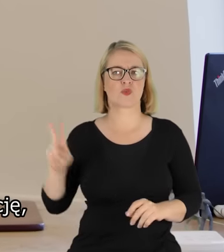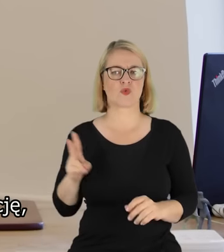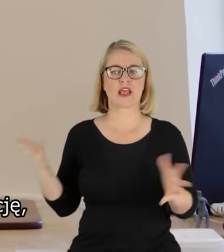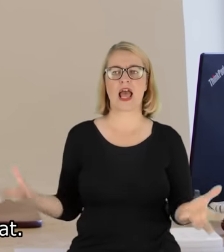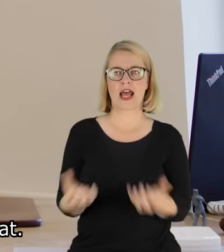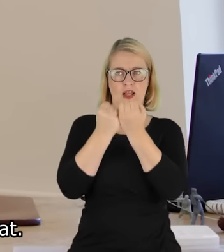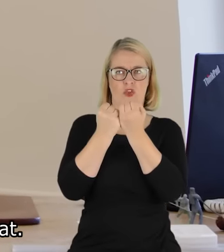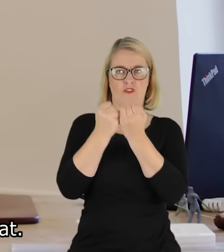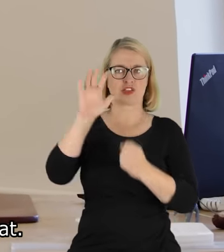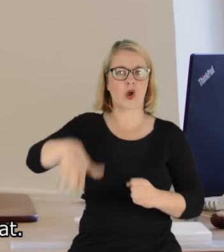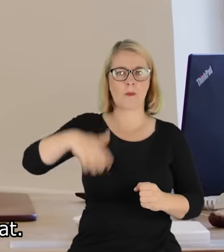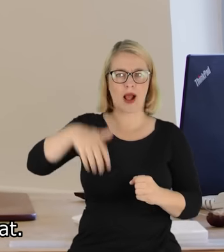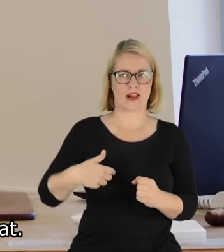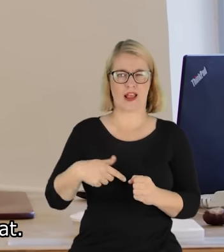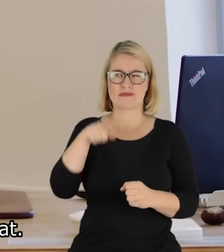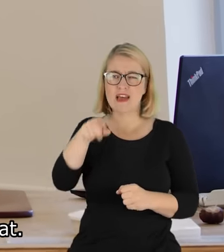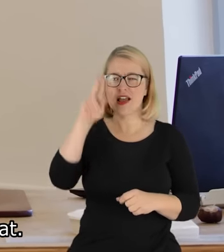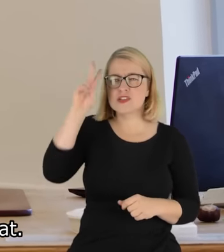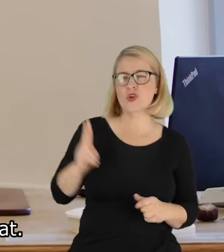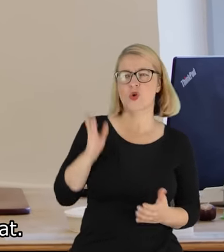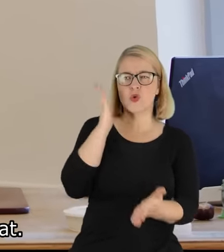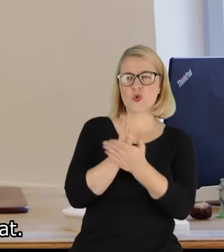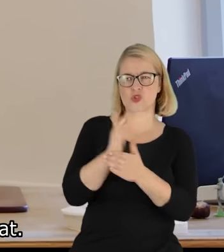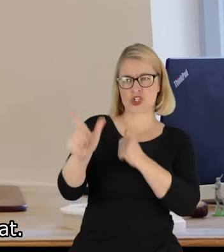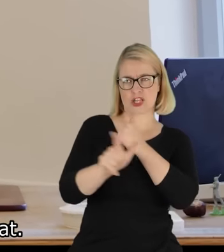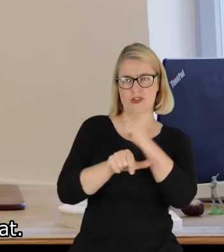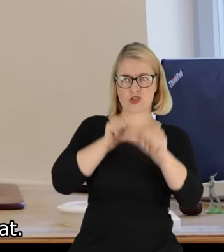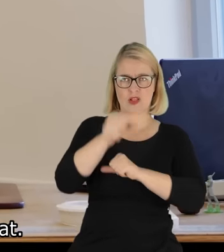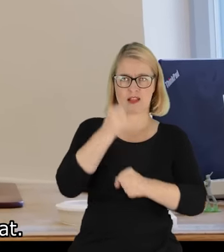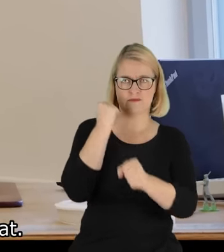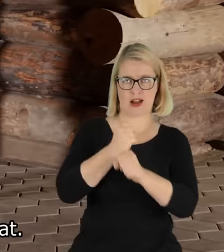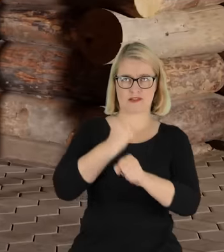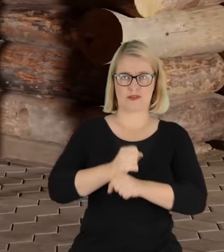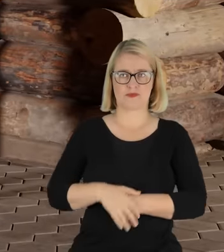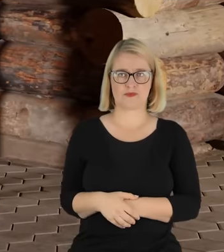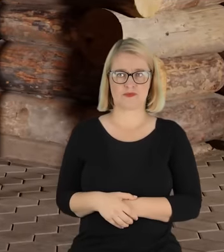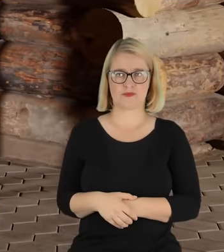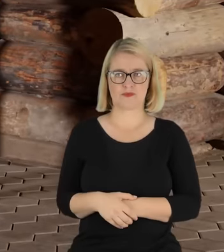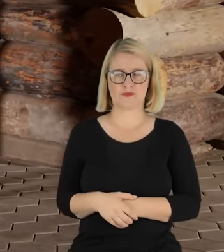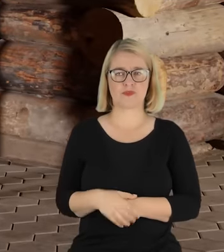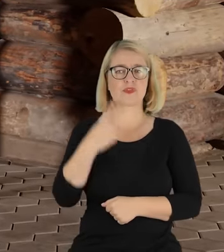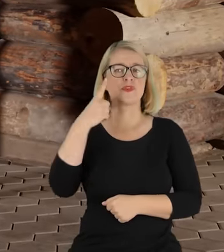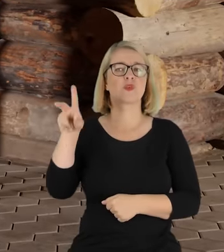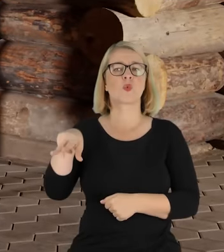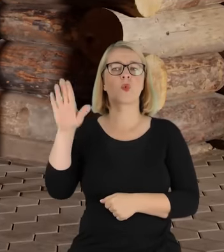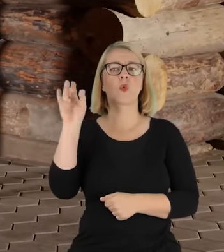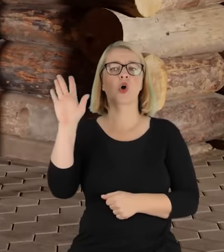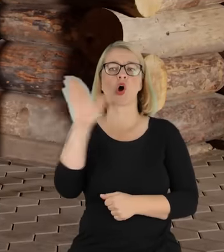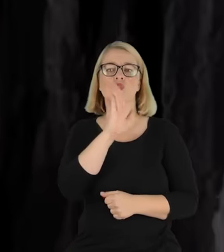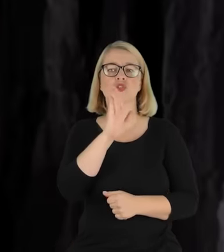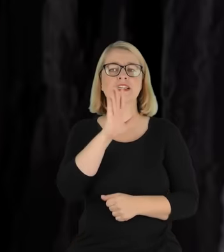dzieciństwo. Ta instytucja działa już przez 70 lat. Alfons Długosz całe życie swoje